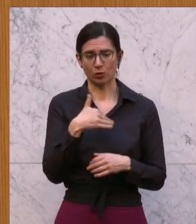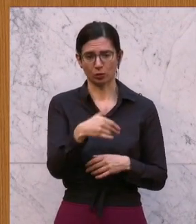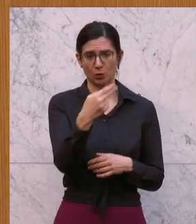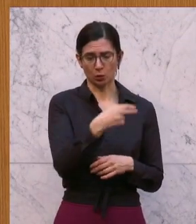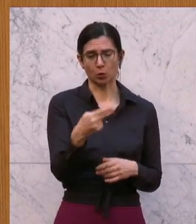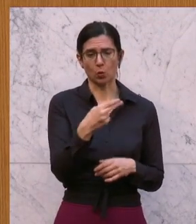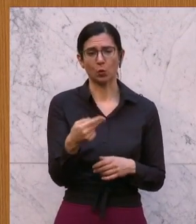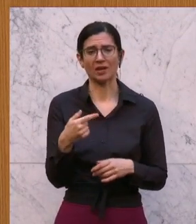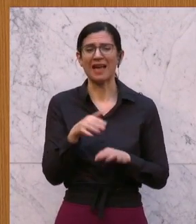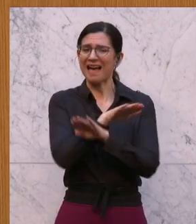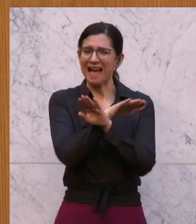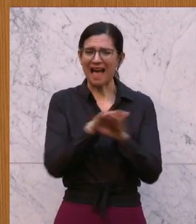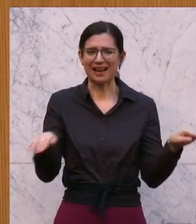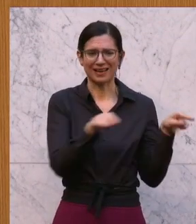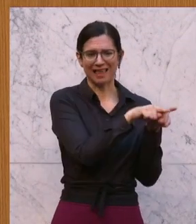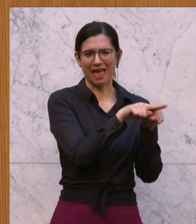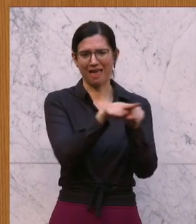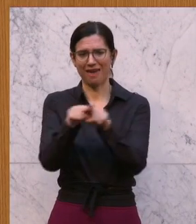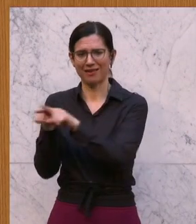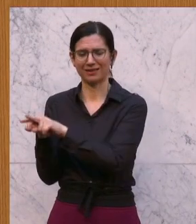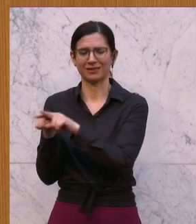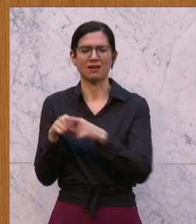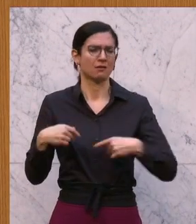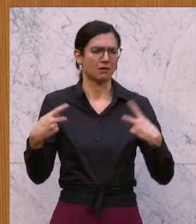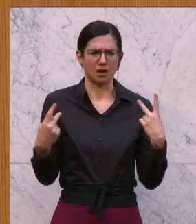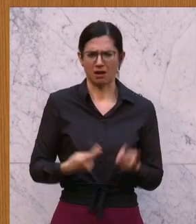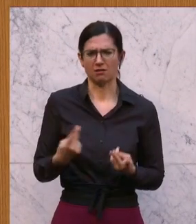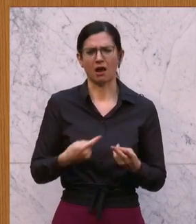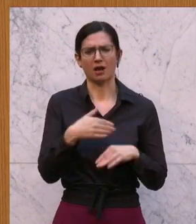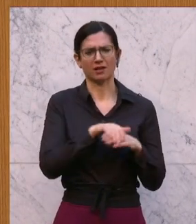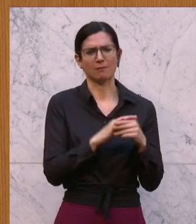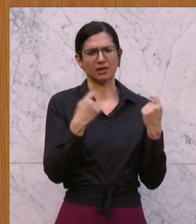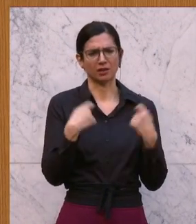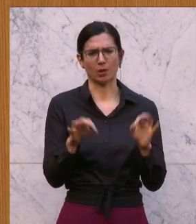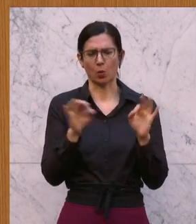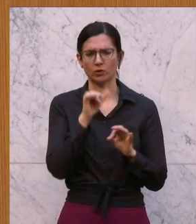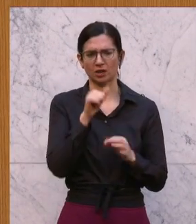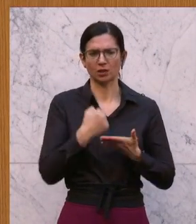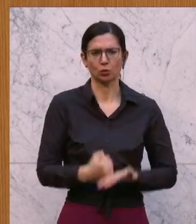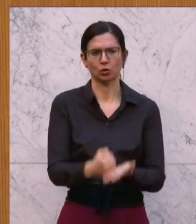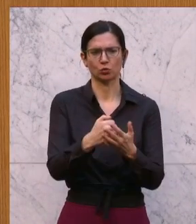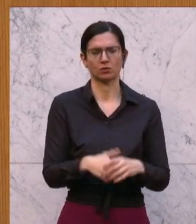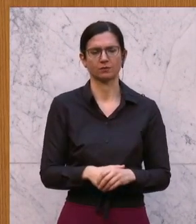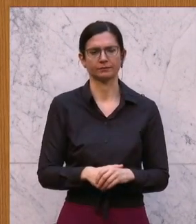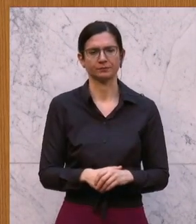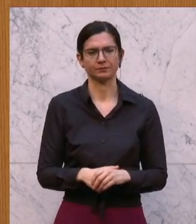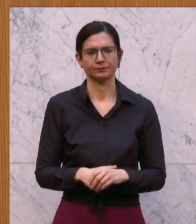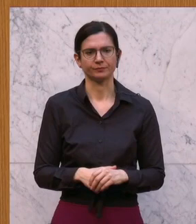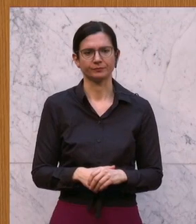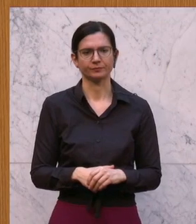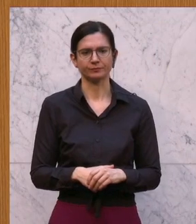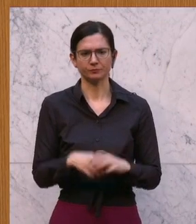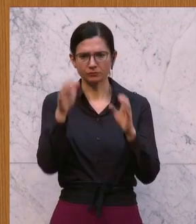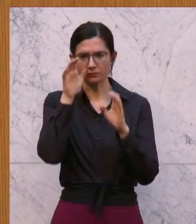Euro, um allen Menschen in Wien, egal ob sie im Gemeindebau leben oder nicht, zu unterstützen. Der